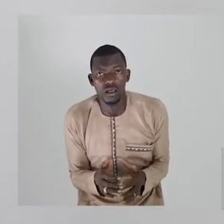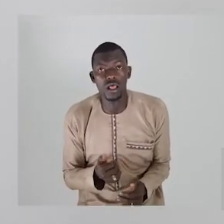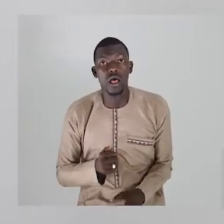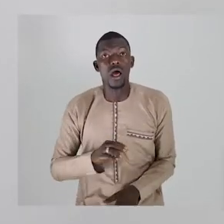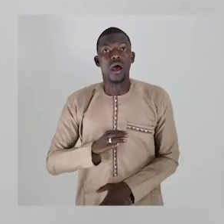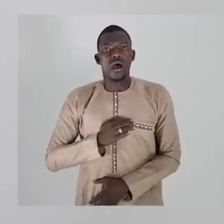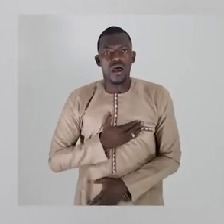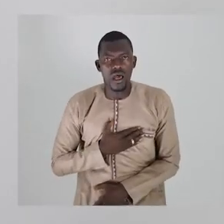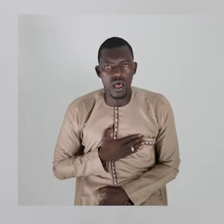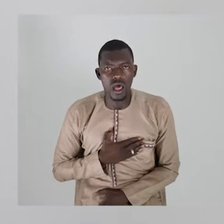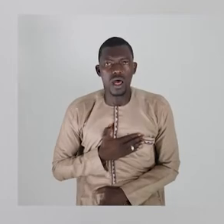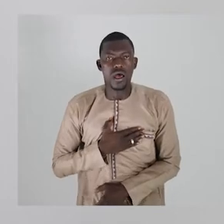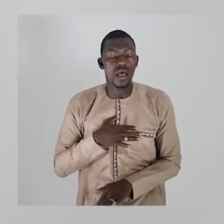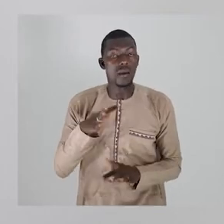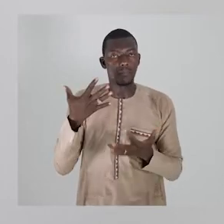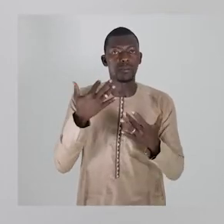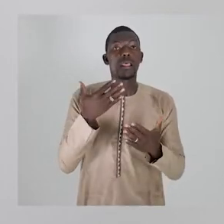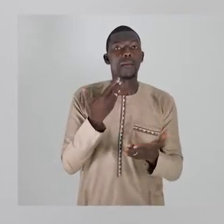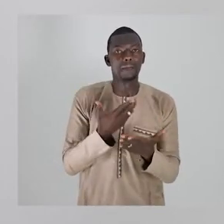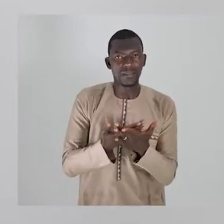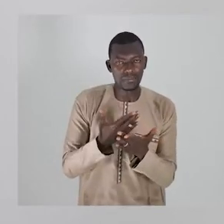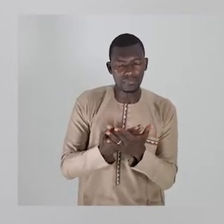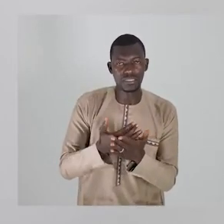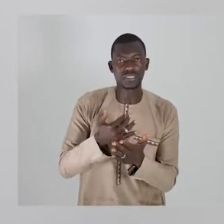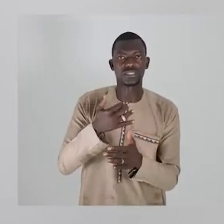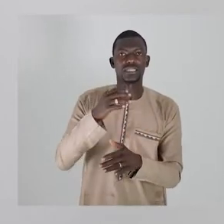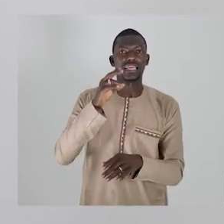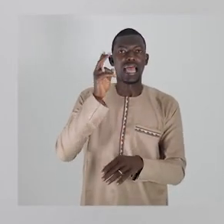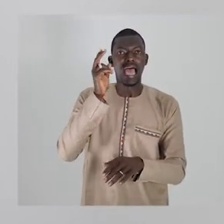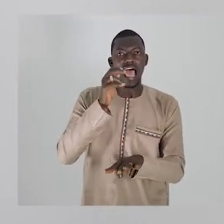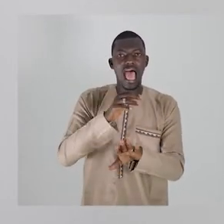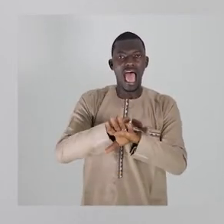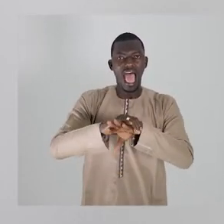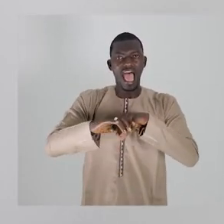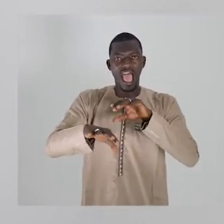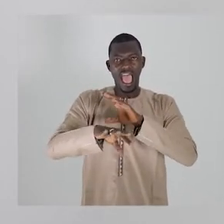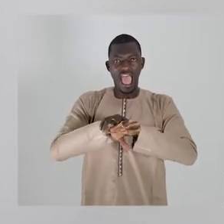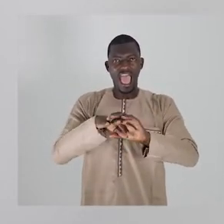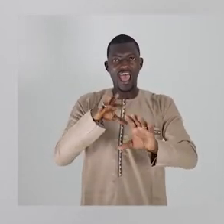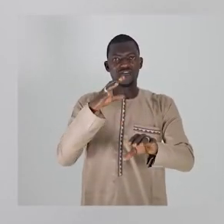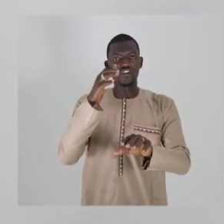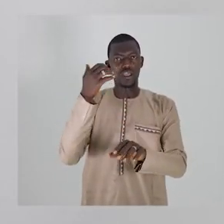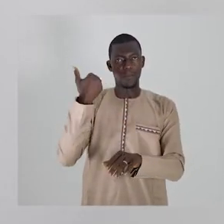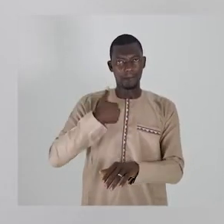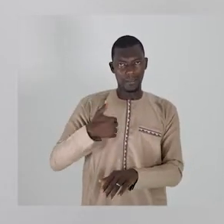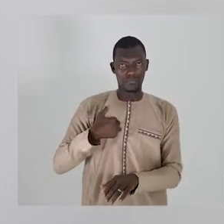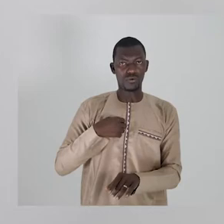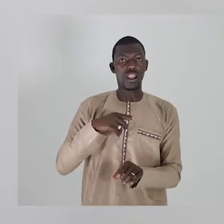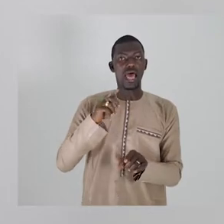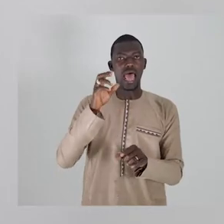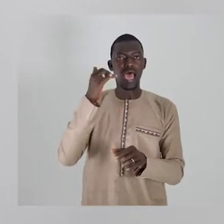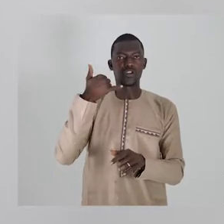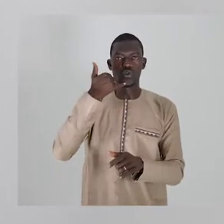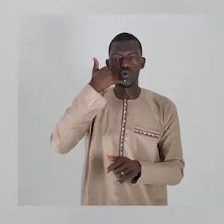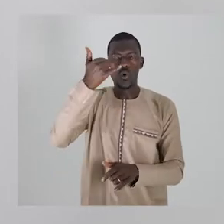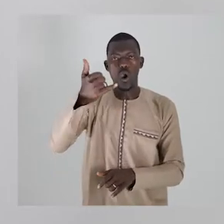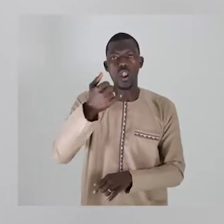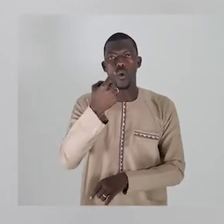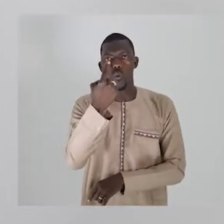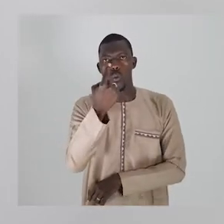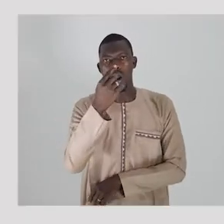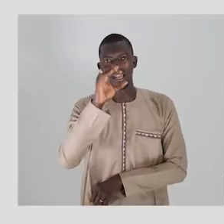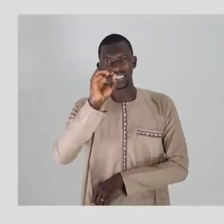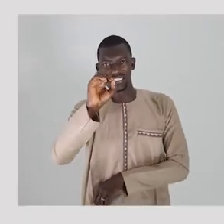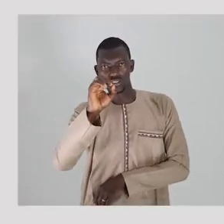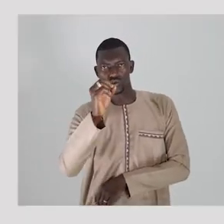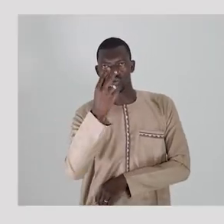Wato upoi fangafoli munu lakotokon. Barepo nungwale nubwanku nambau yeti 1025. Dilaini ya